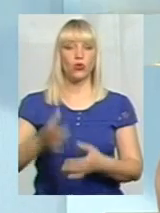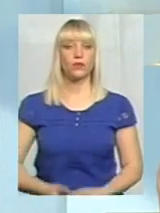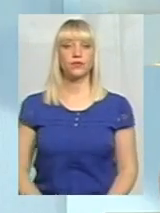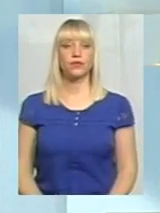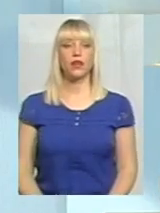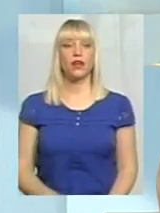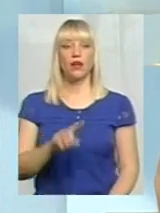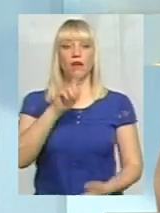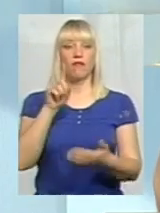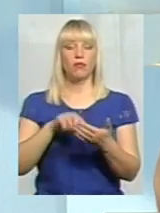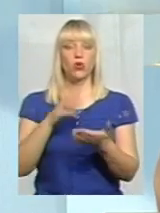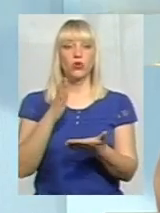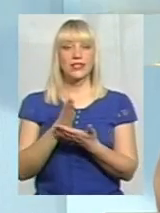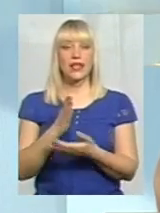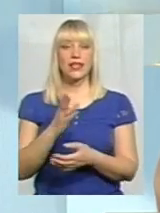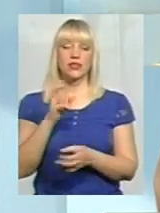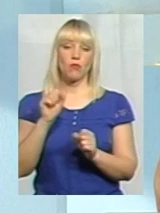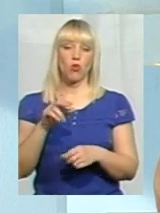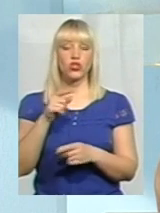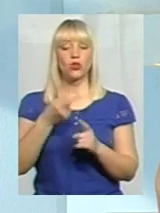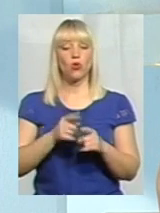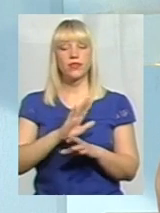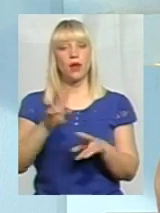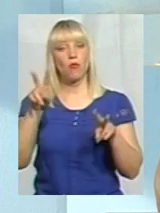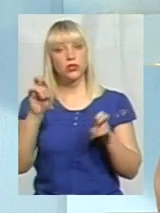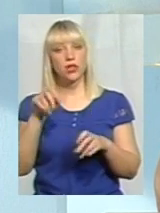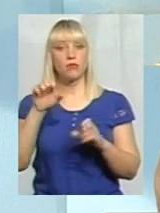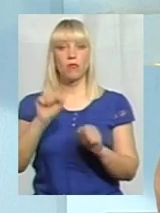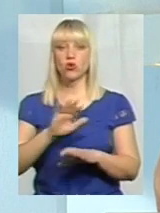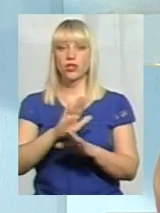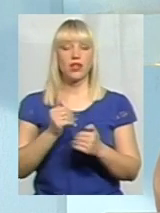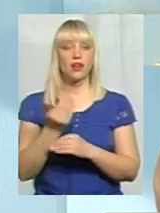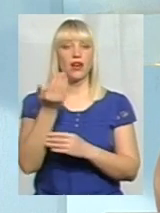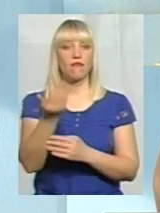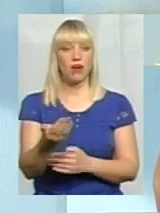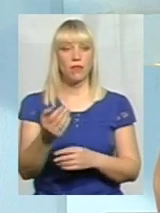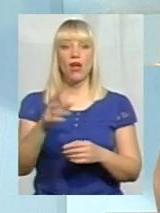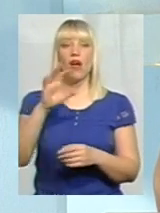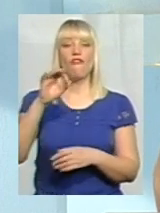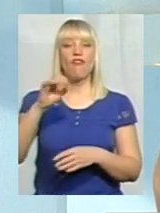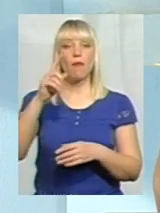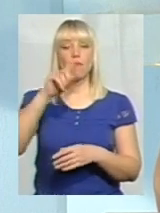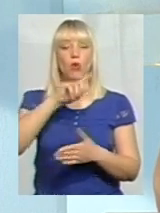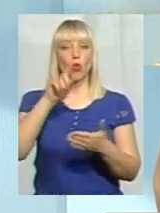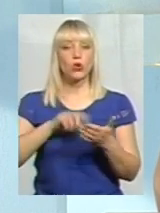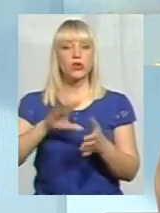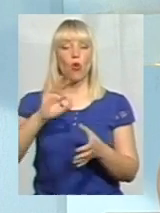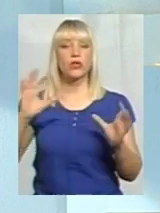Вопрос є, можливо, не по темі, а не к вам. Вопрос о сохраніні культурних пам'ятників.